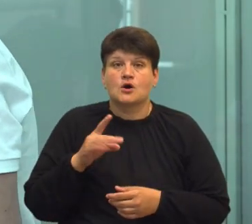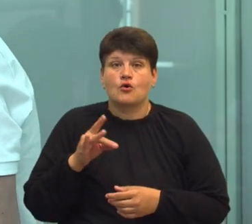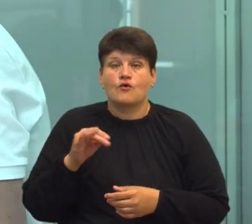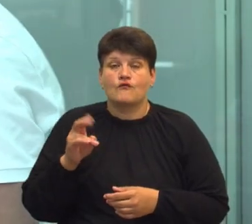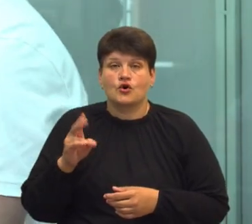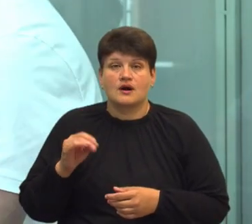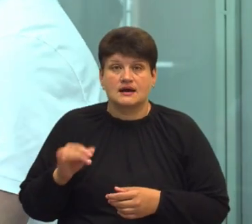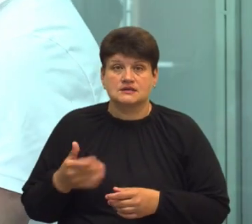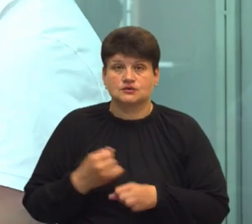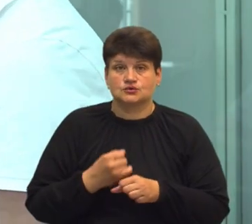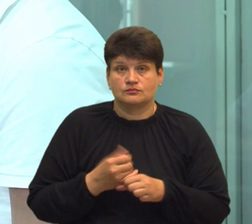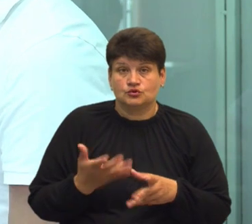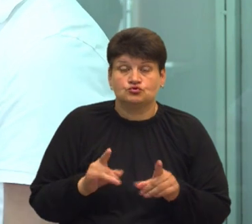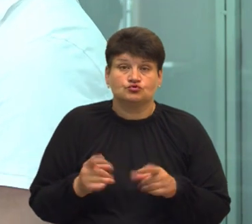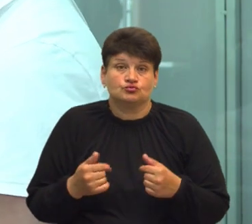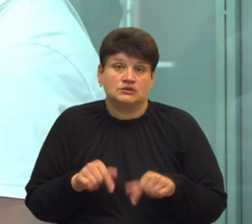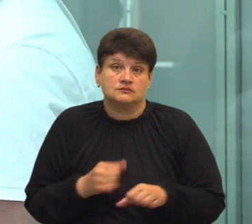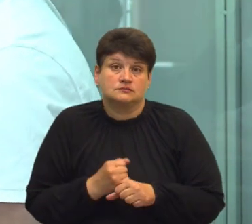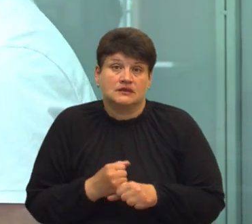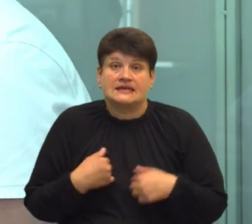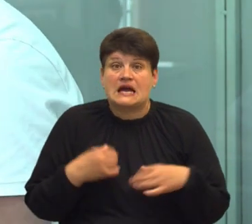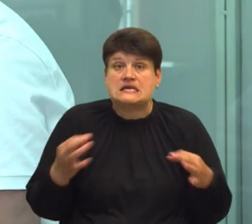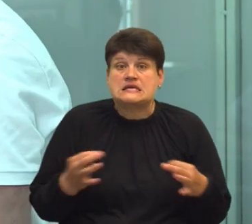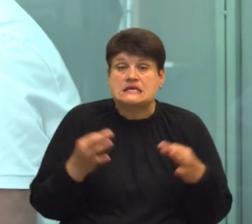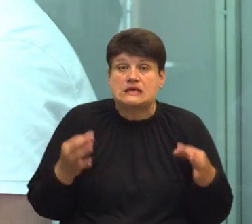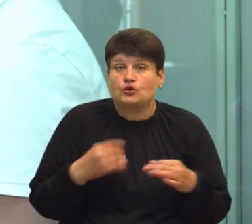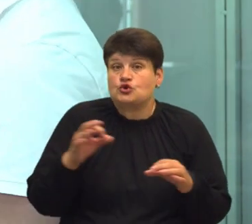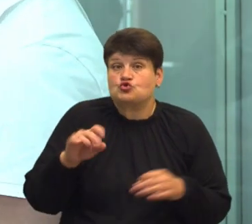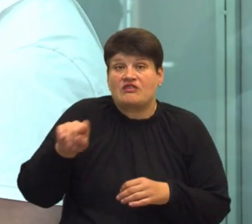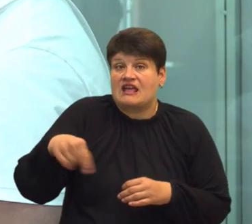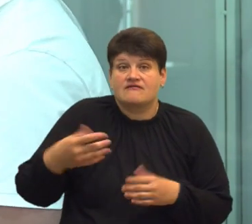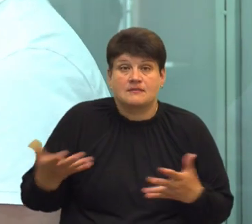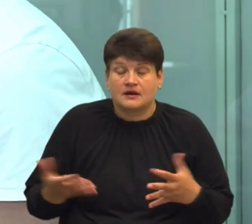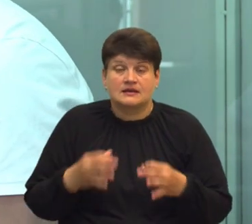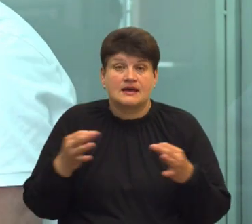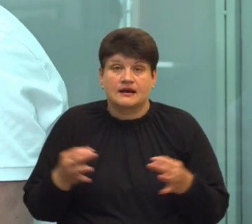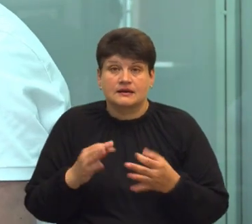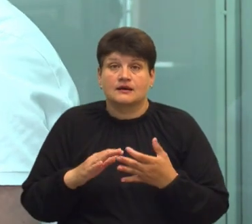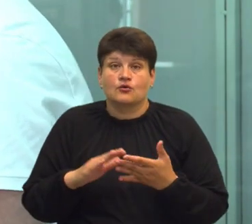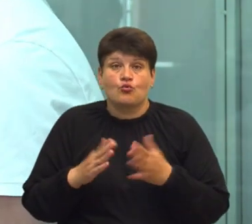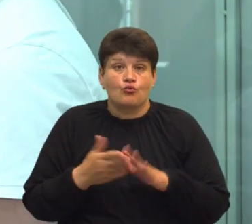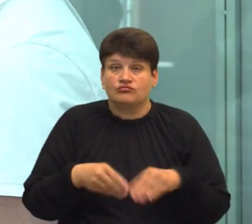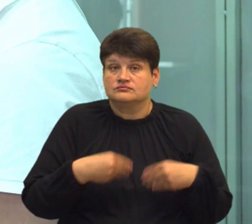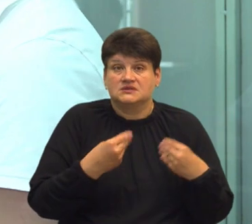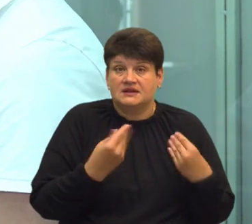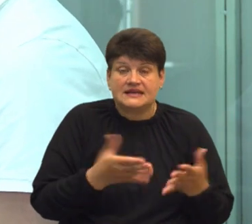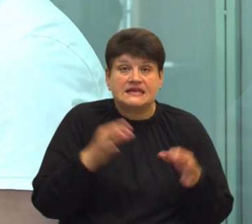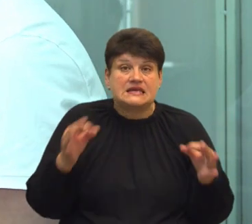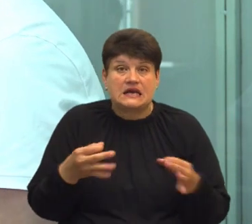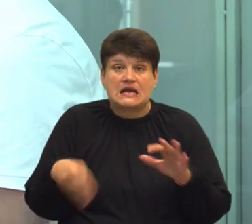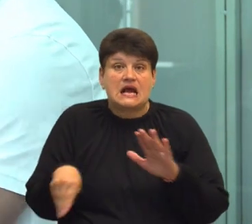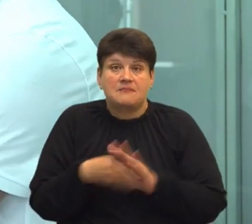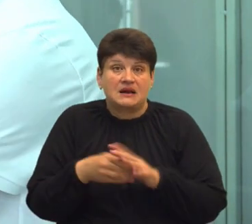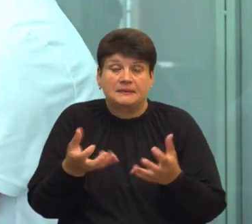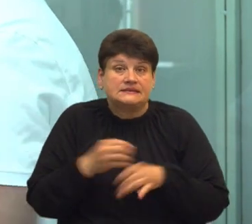пану Вірмонку. Чому він так поступив? Тому що я ніколи в нього нічого не вимагав, я ніколи в ніяких умов йому не став, і я ніяких абрів ніколи не брав. І це